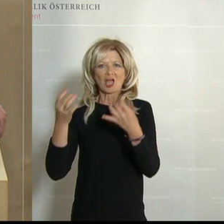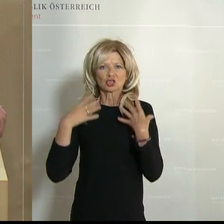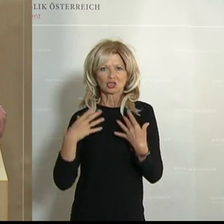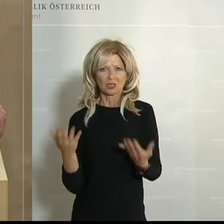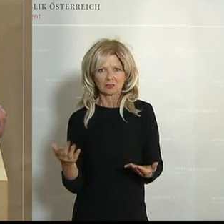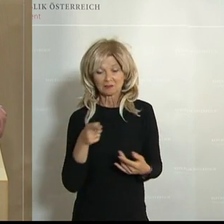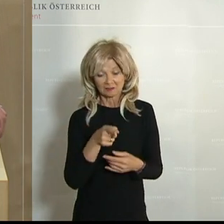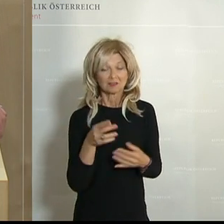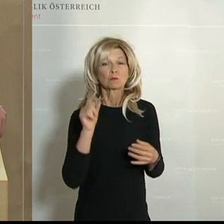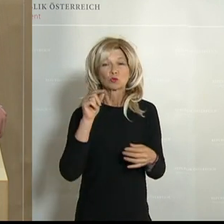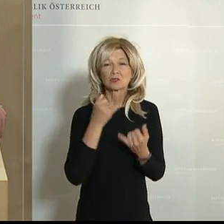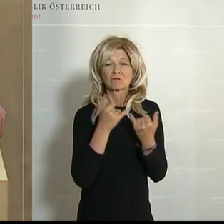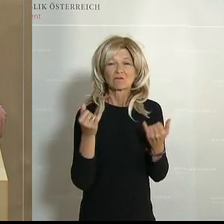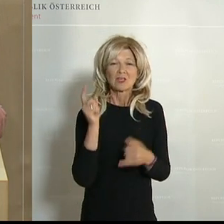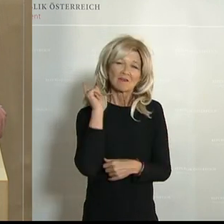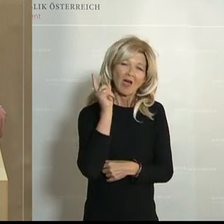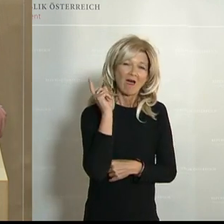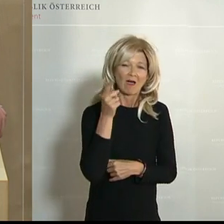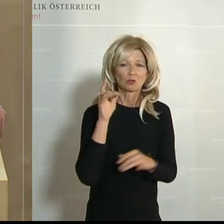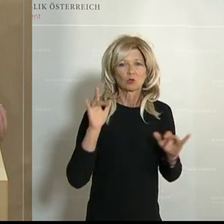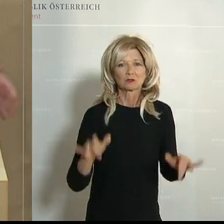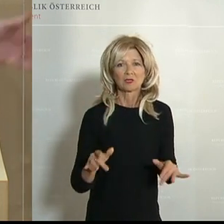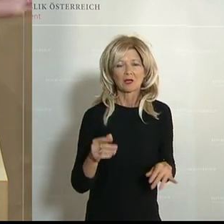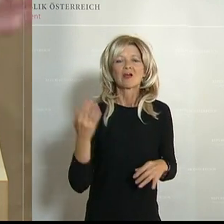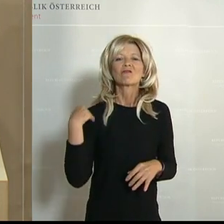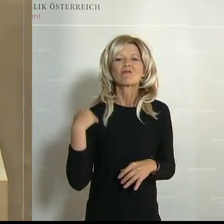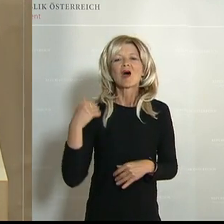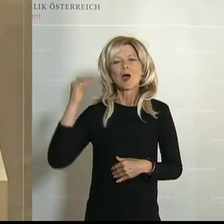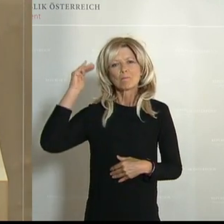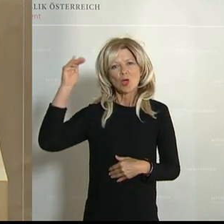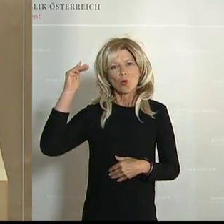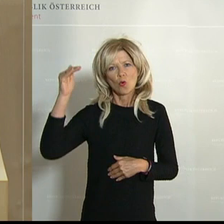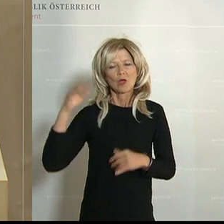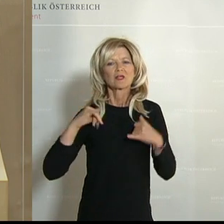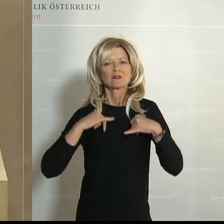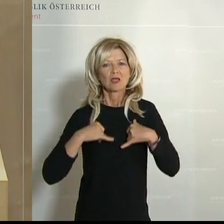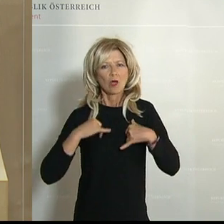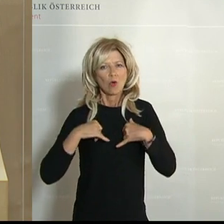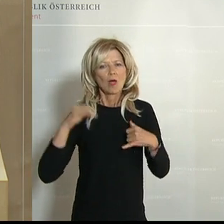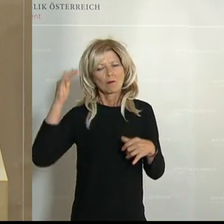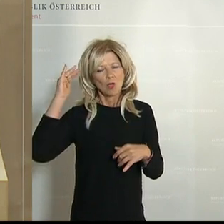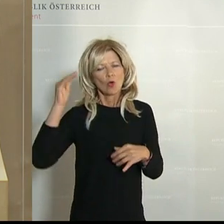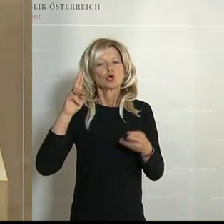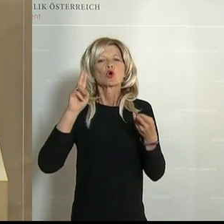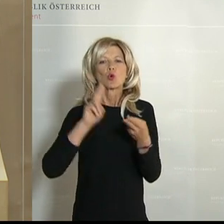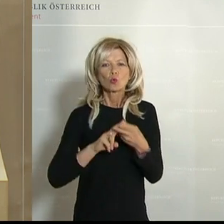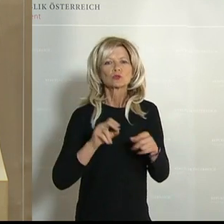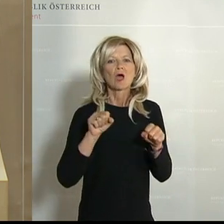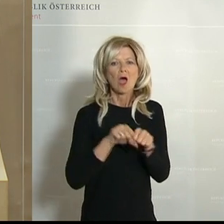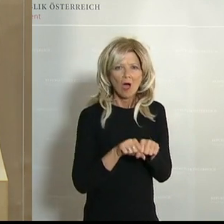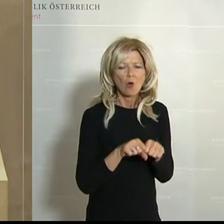internationaler Natur, die offenbar von den Behörden, sowohl von den Tiroler Behörden als auch von den